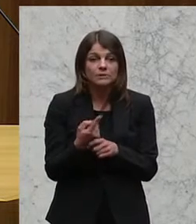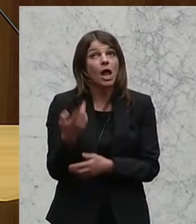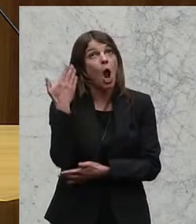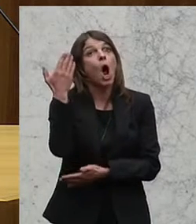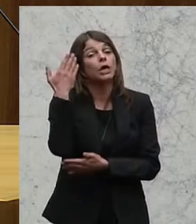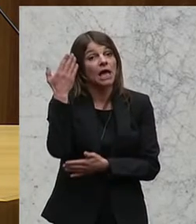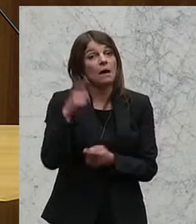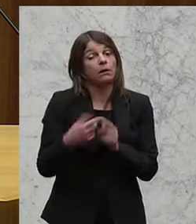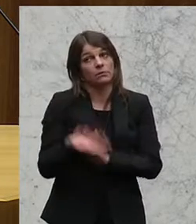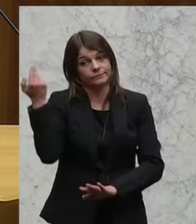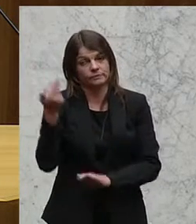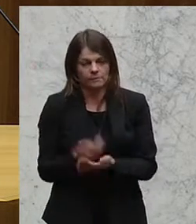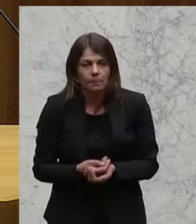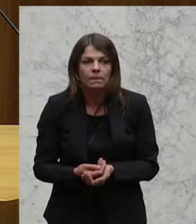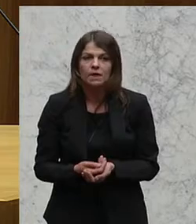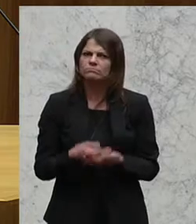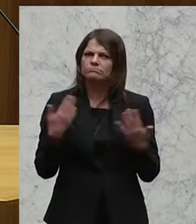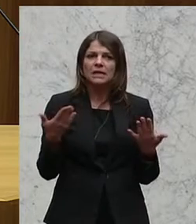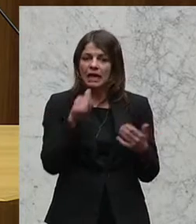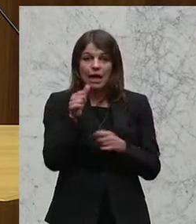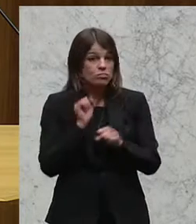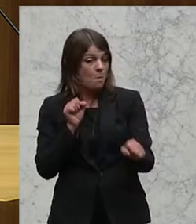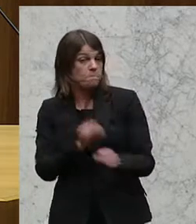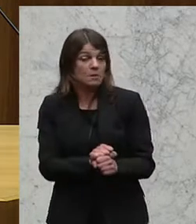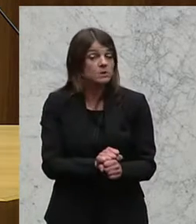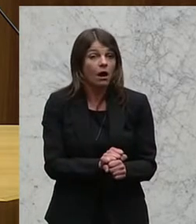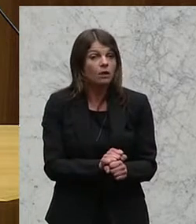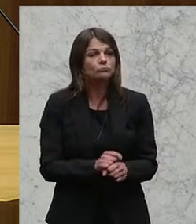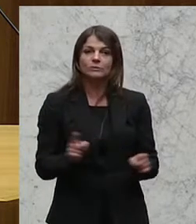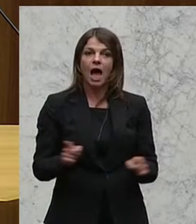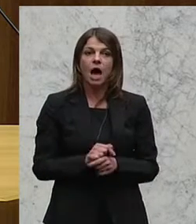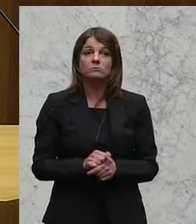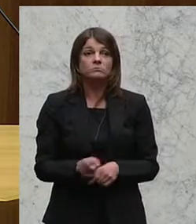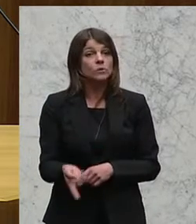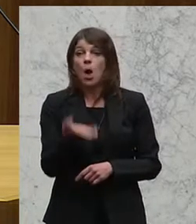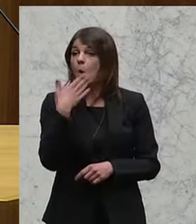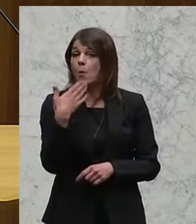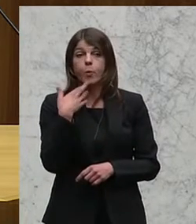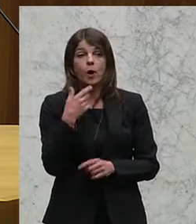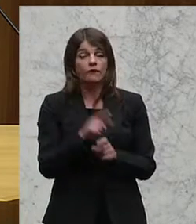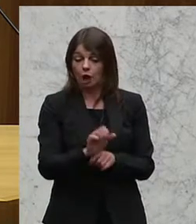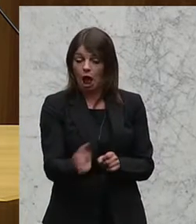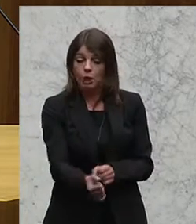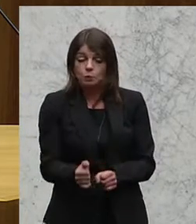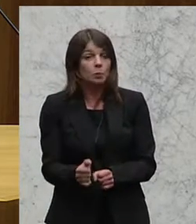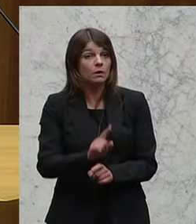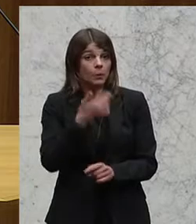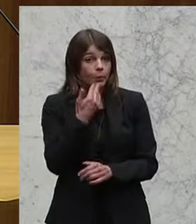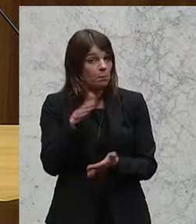sei Dank bald Geschichte ist? Anstatt die Notbremse zu ziehen, schaltet sie nicht einmal mehr einen Gang zurück.